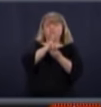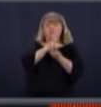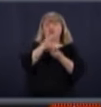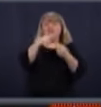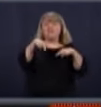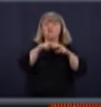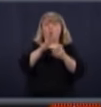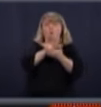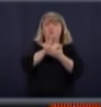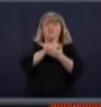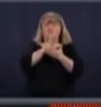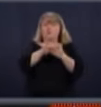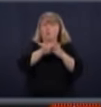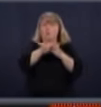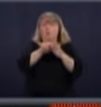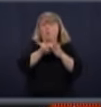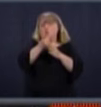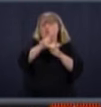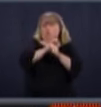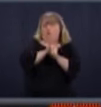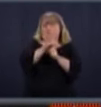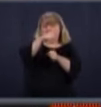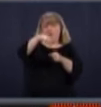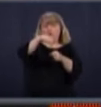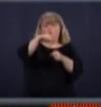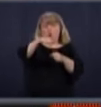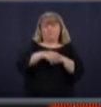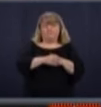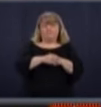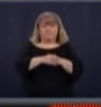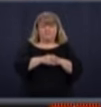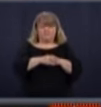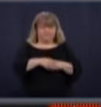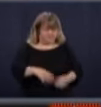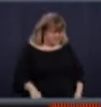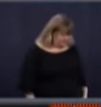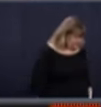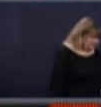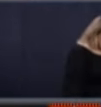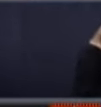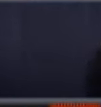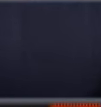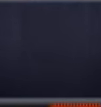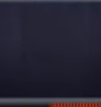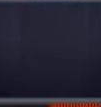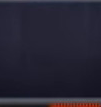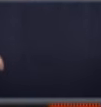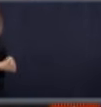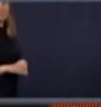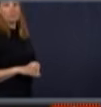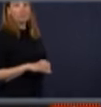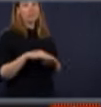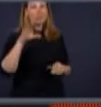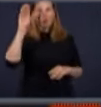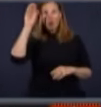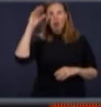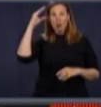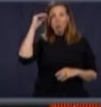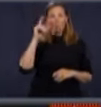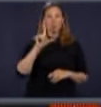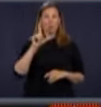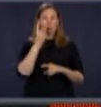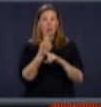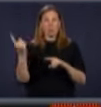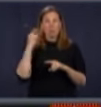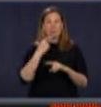de transmission communautaire. M. Legault, vous avez dit la semaine dernière que vous n'excluyiez pas de rendre le